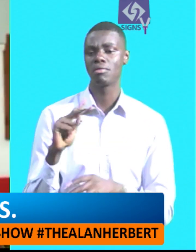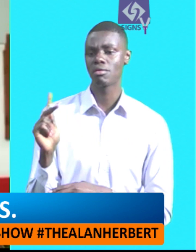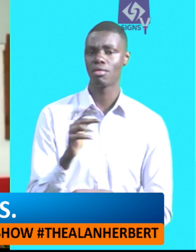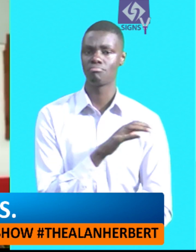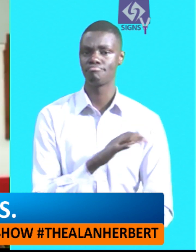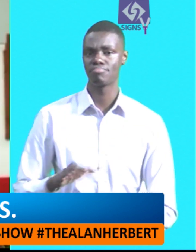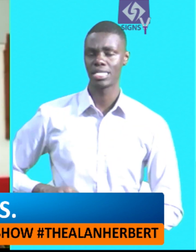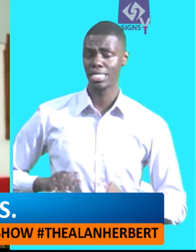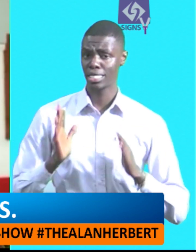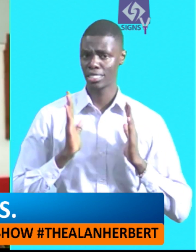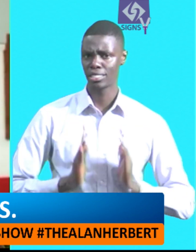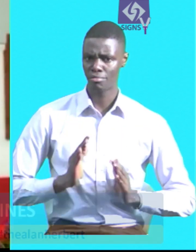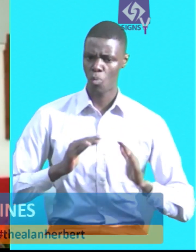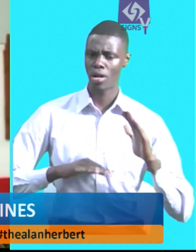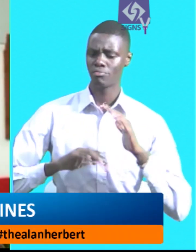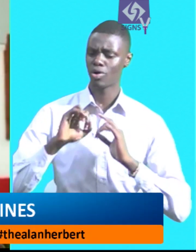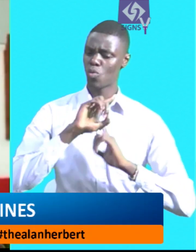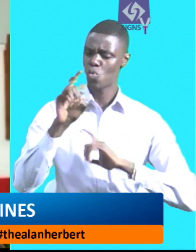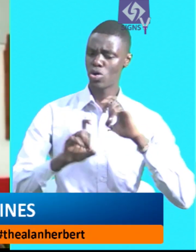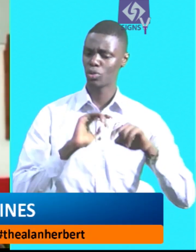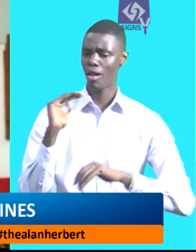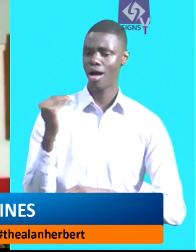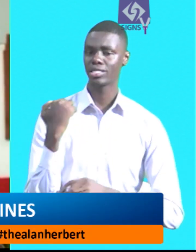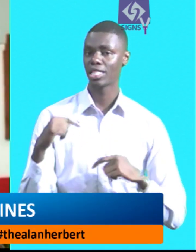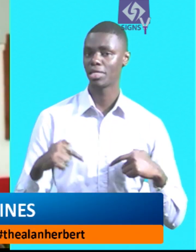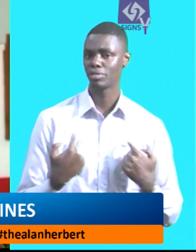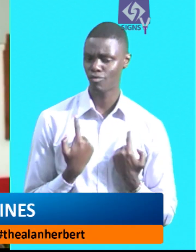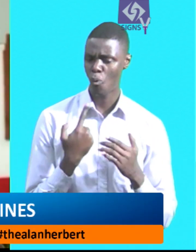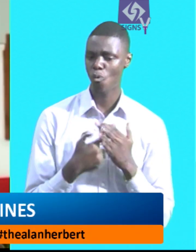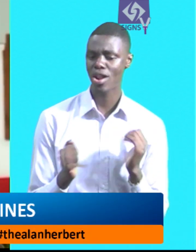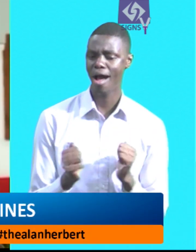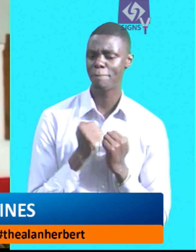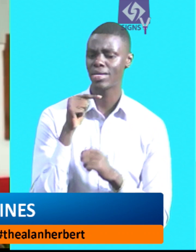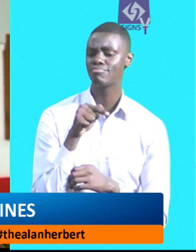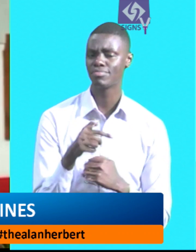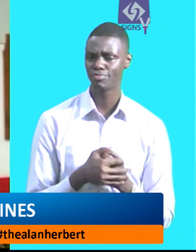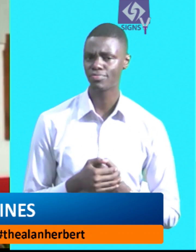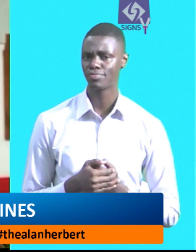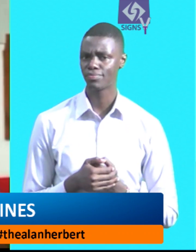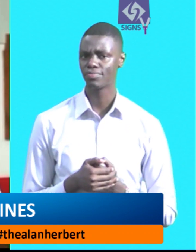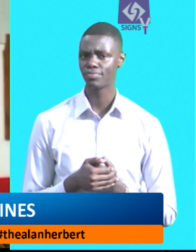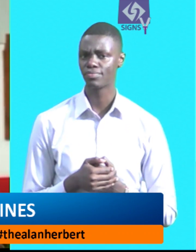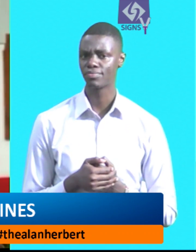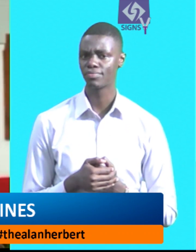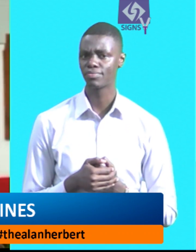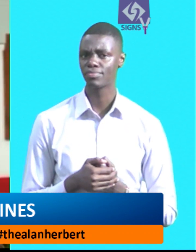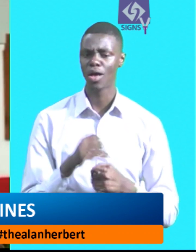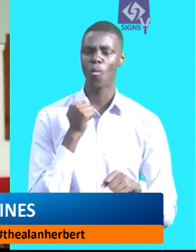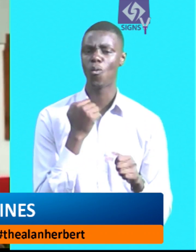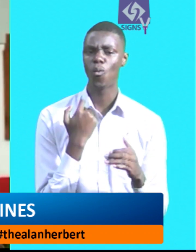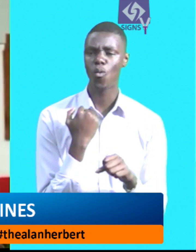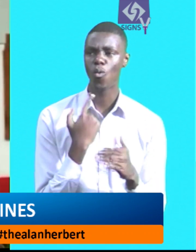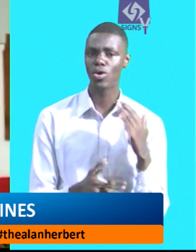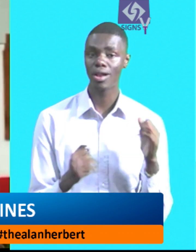wanajiuliza maswali kuliendaji kulifanyika nini